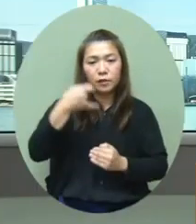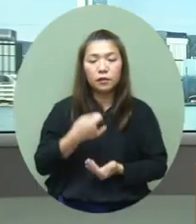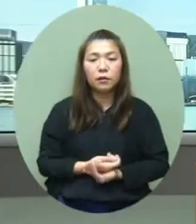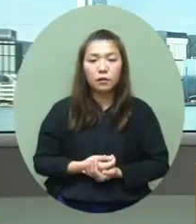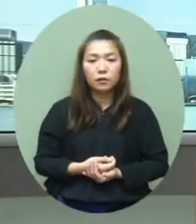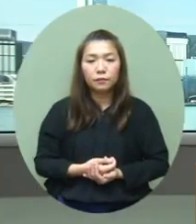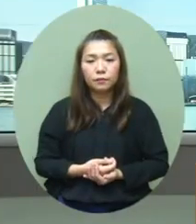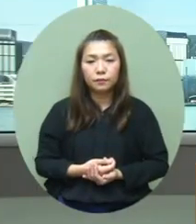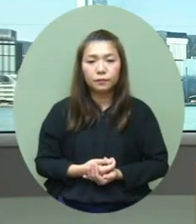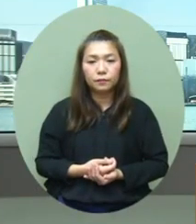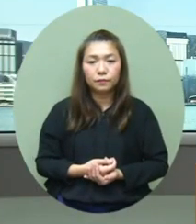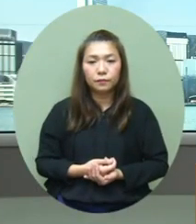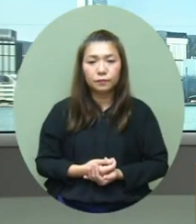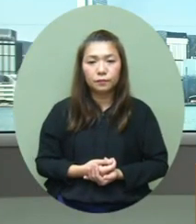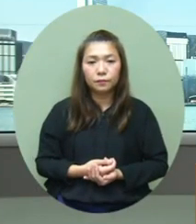後面那位